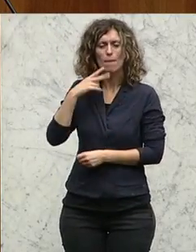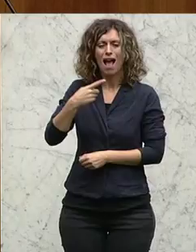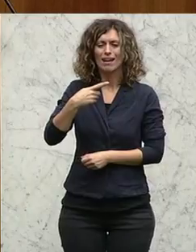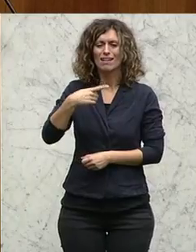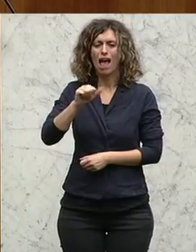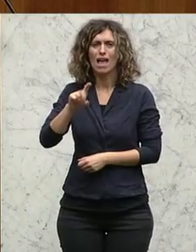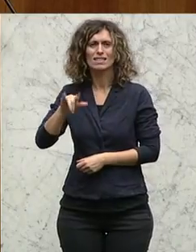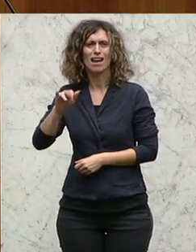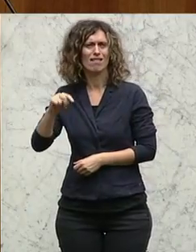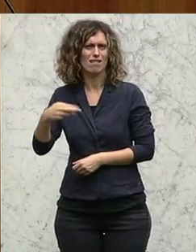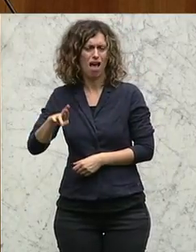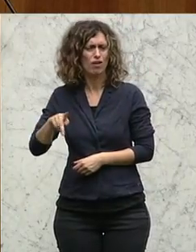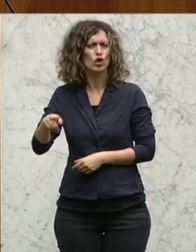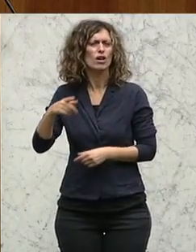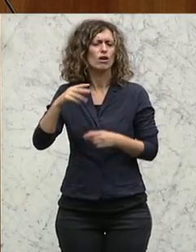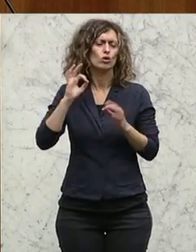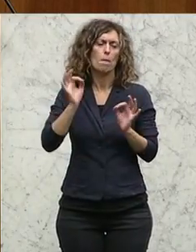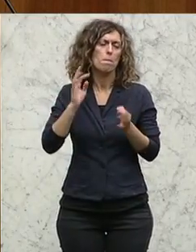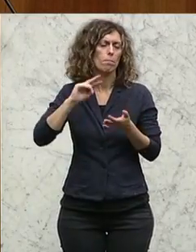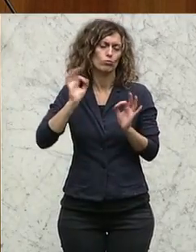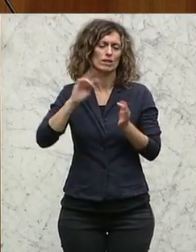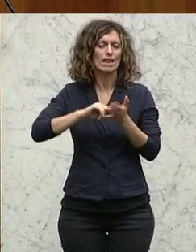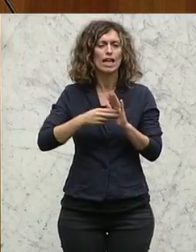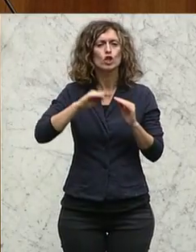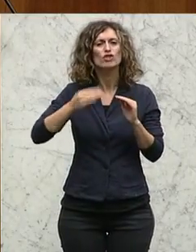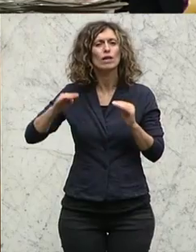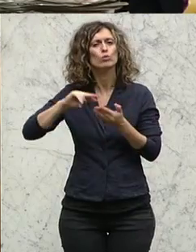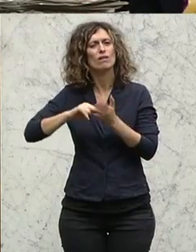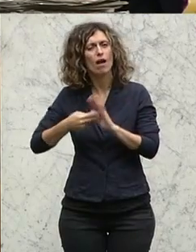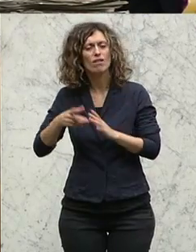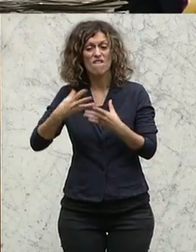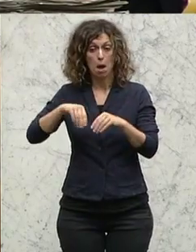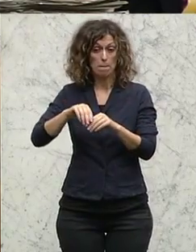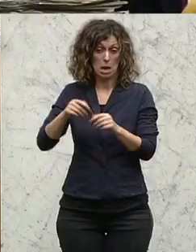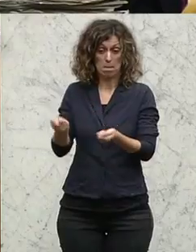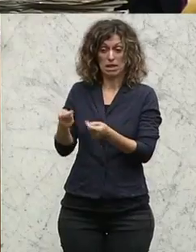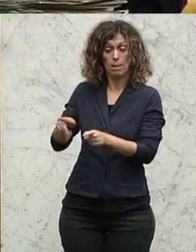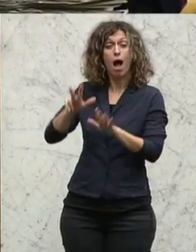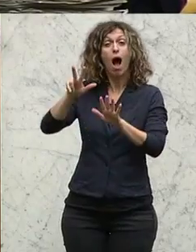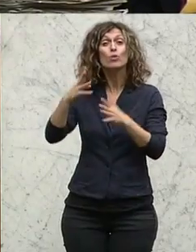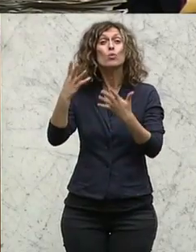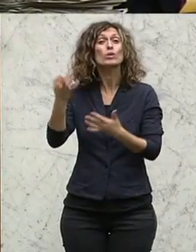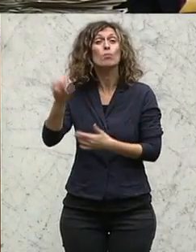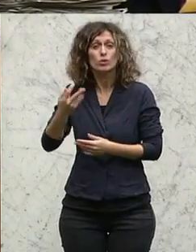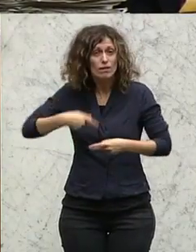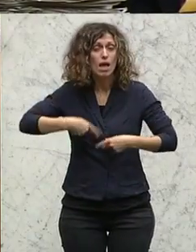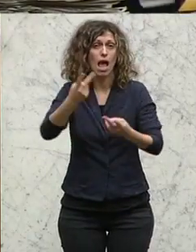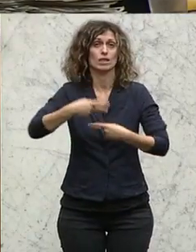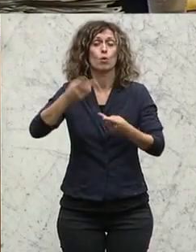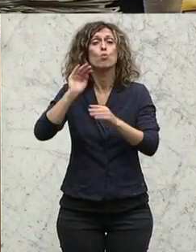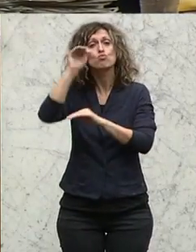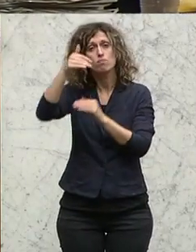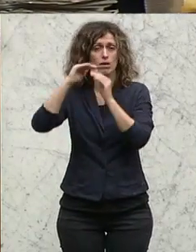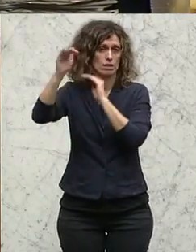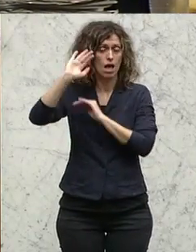Marktführer, Schwingungstechnik, 650 Mitarbeiter, Familienbetrieb, explodiert 98 Prozent nach Übersee. Der Herr Geislinger